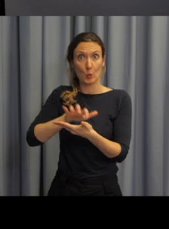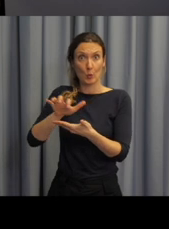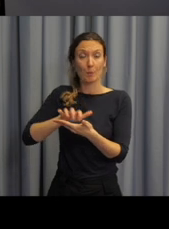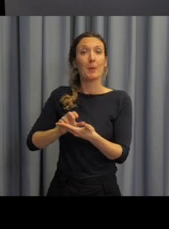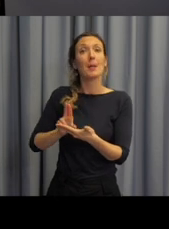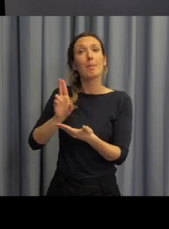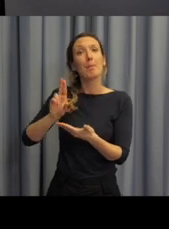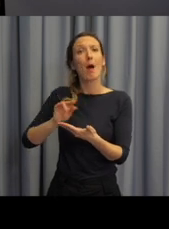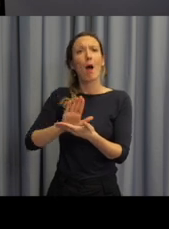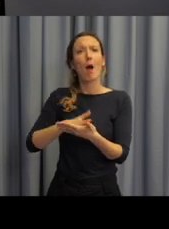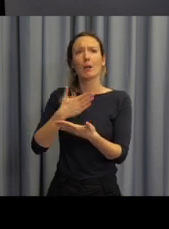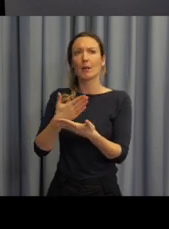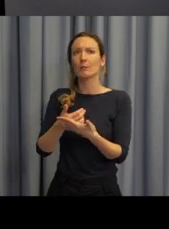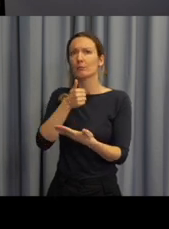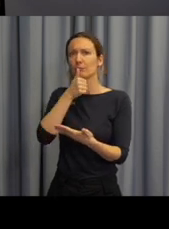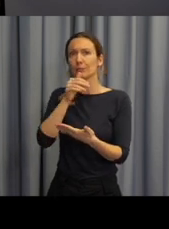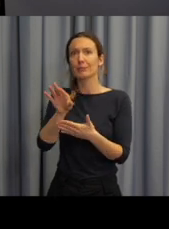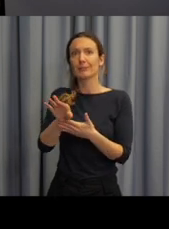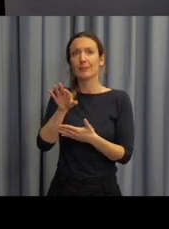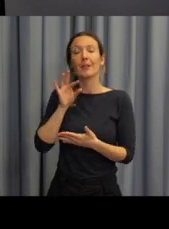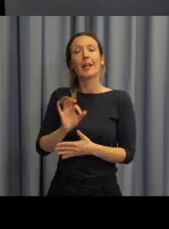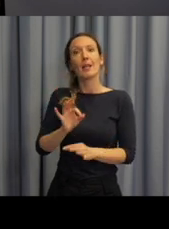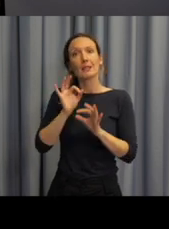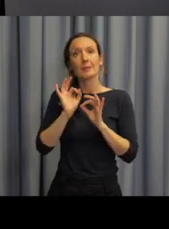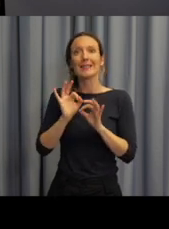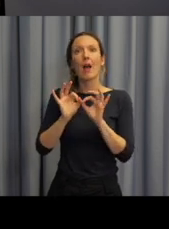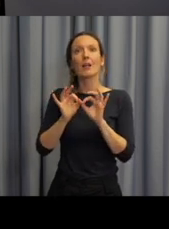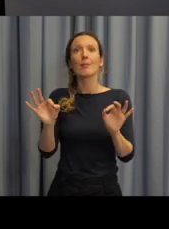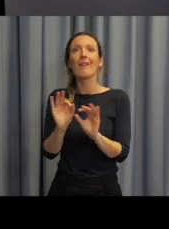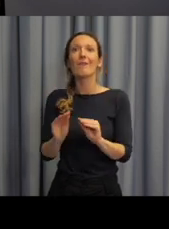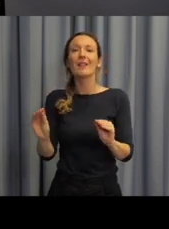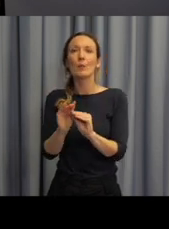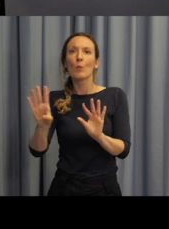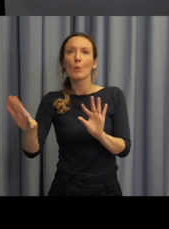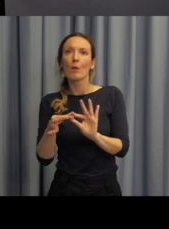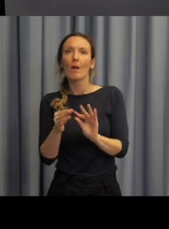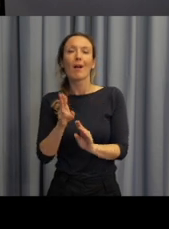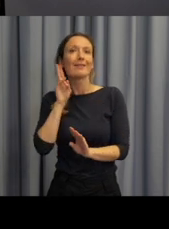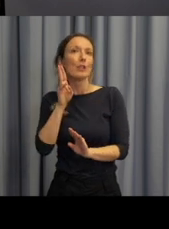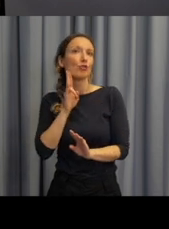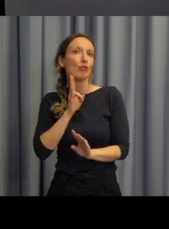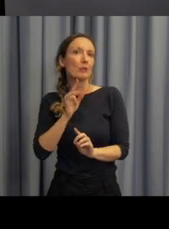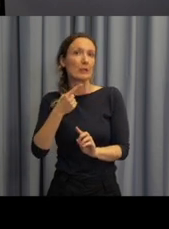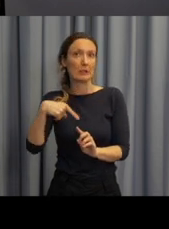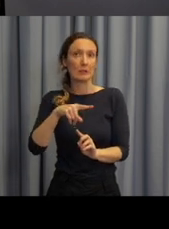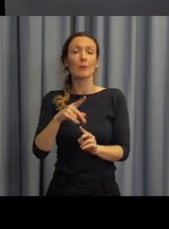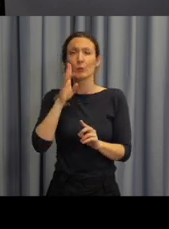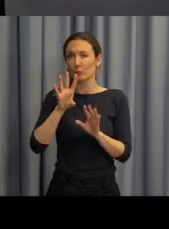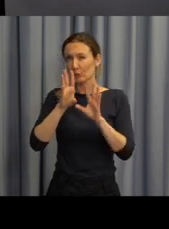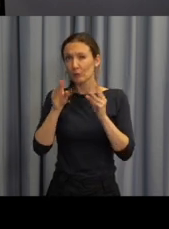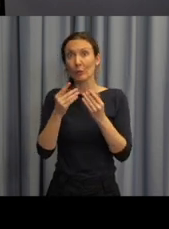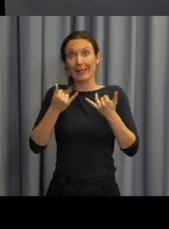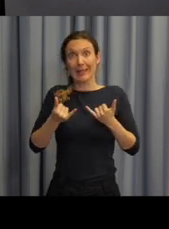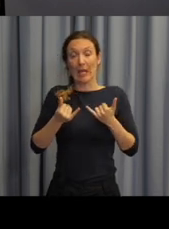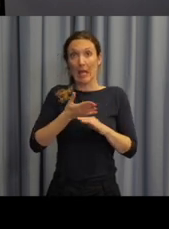najdeme kapitolu specifika výuky gramatiky u neslyšících žáků, kde najdete všechno podrobně, to,